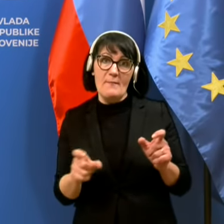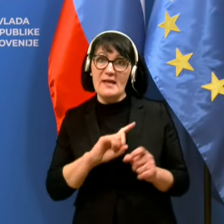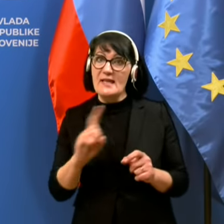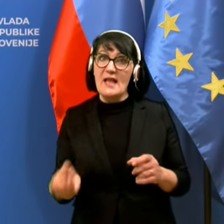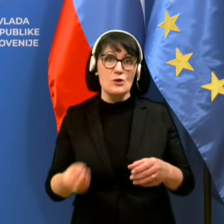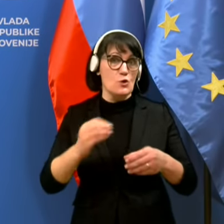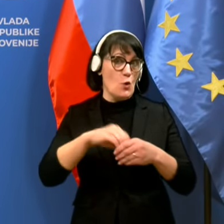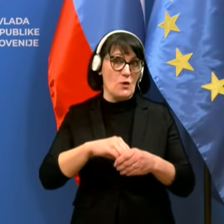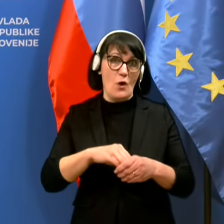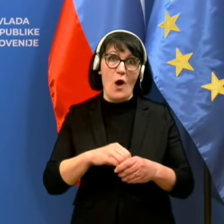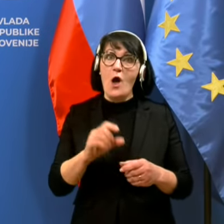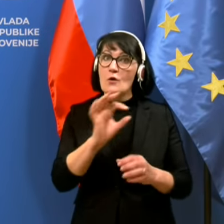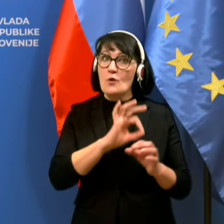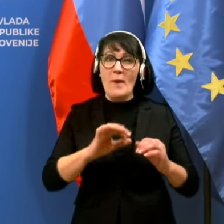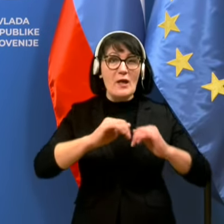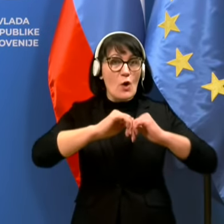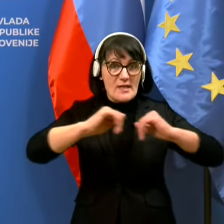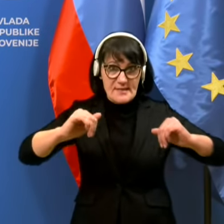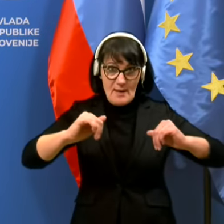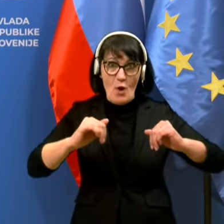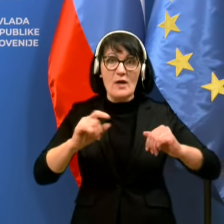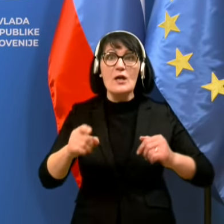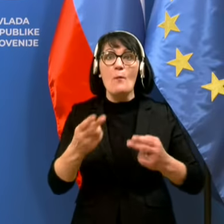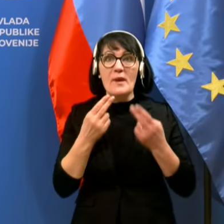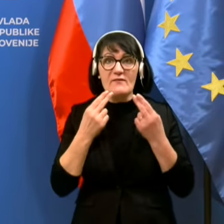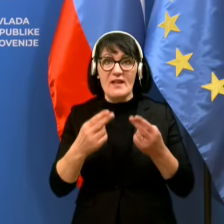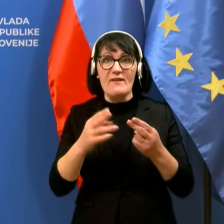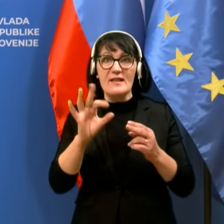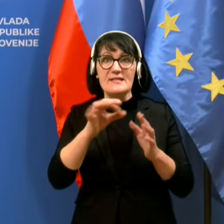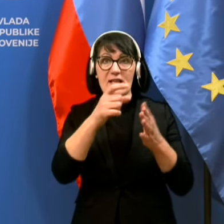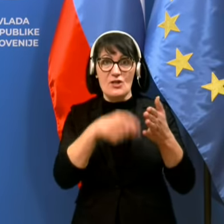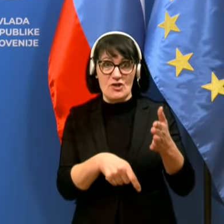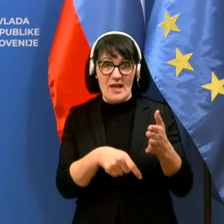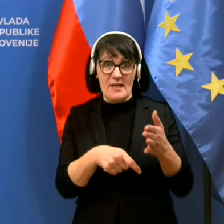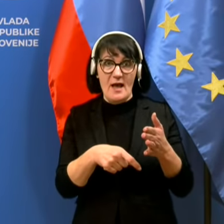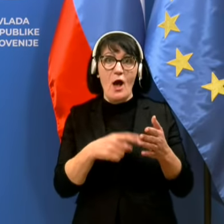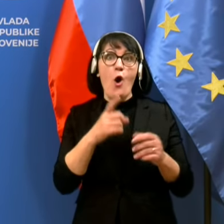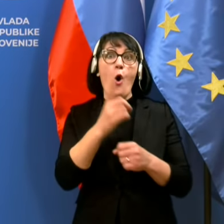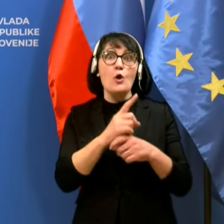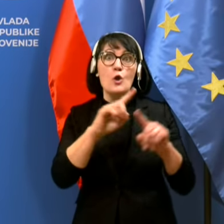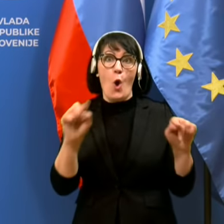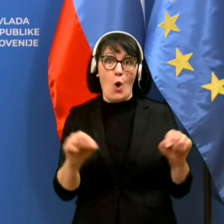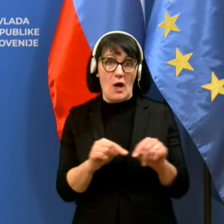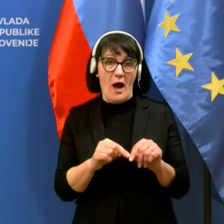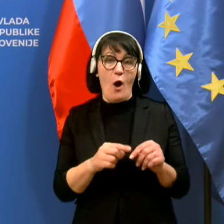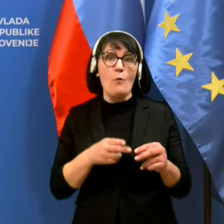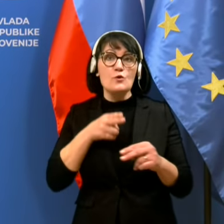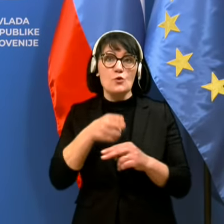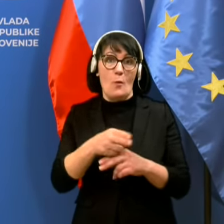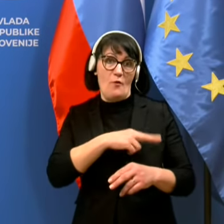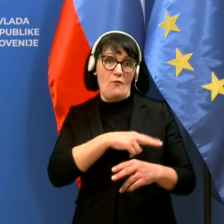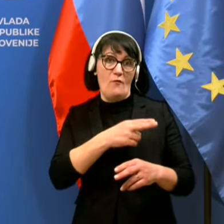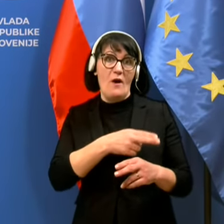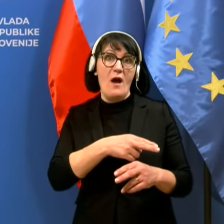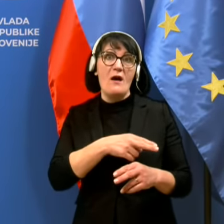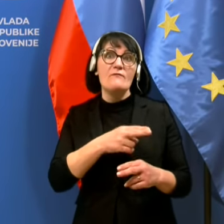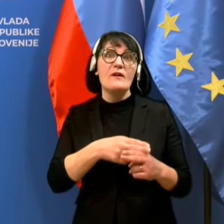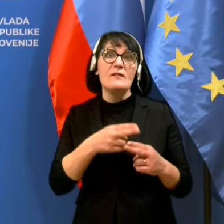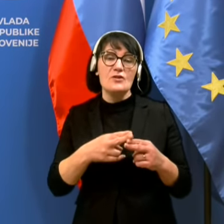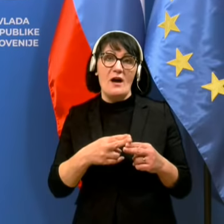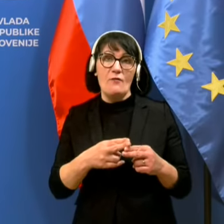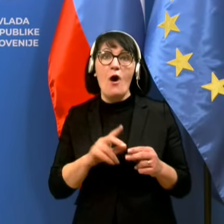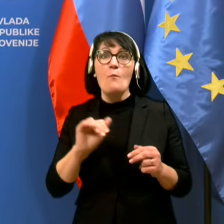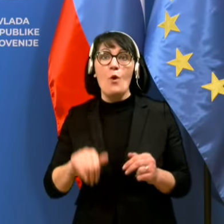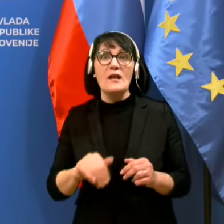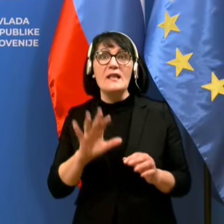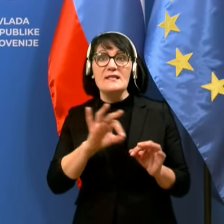sodijo med nobeno izmed izjem, ki jih predvideva deseti člen omenjenega odloka, ob vstopo v državo na poti v desednjevno